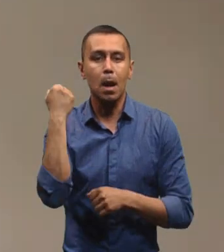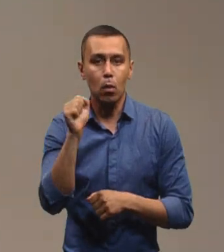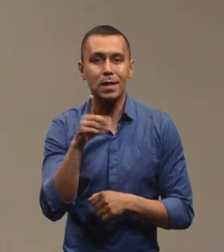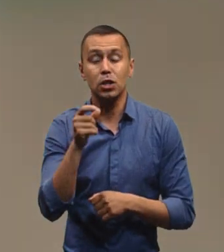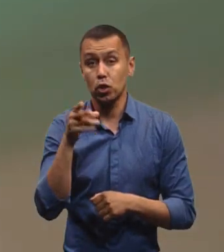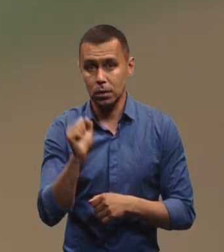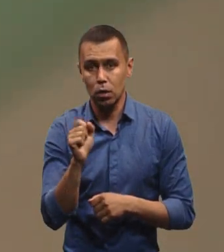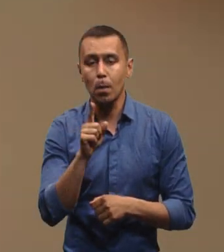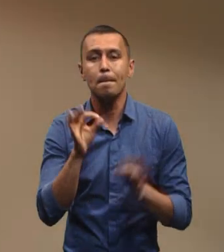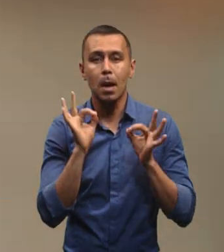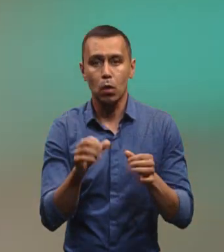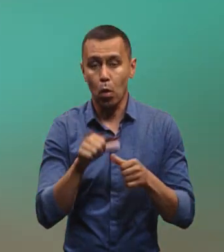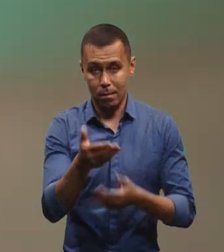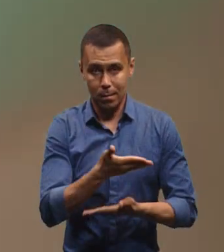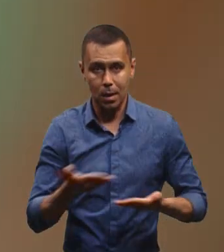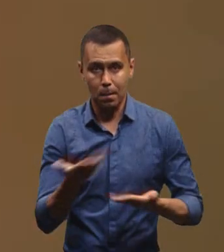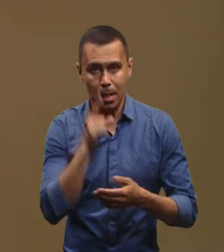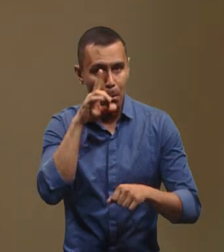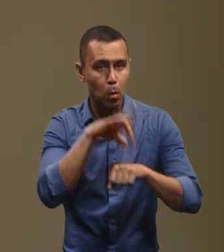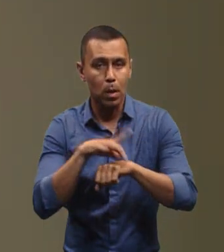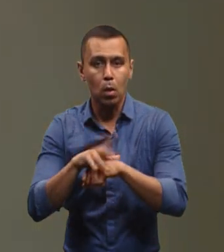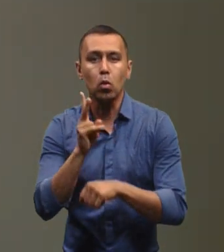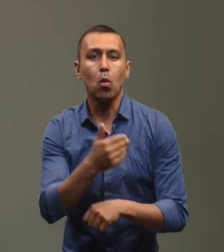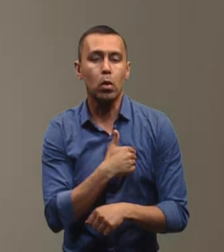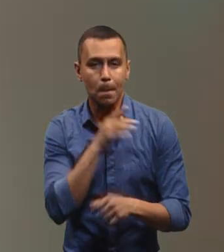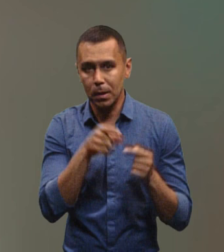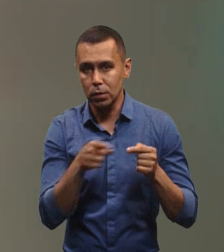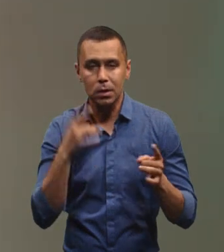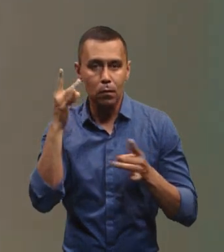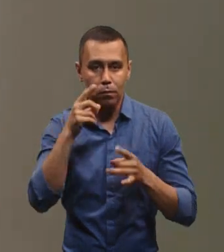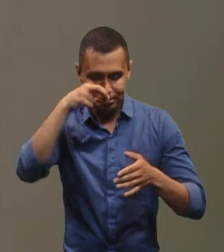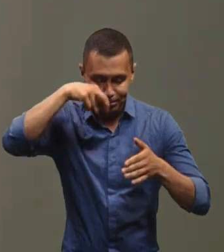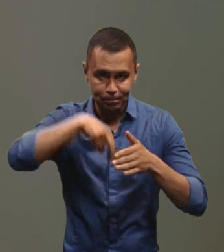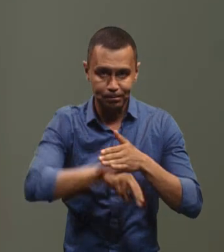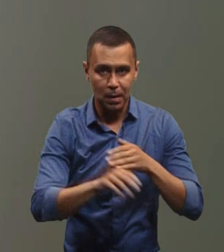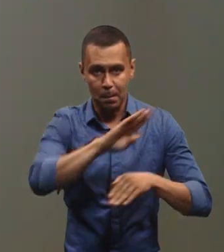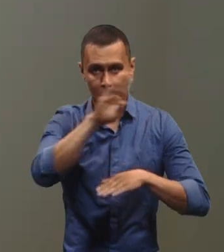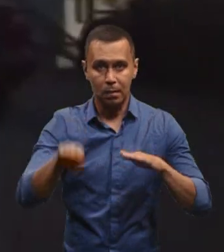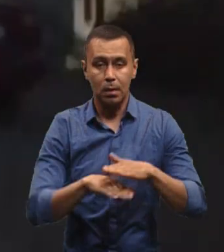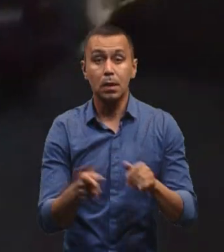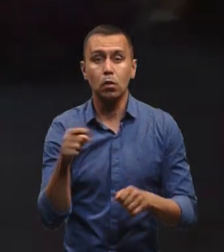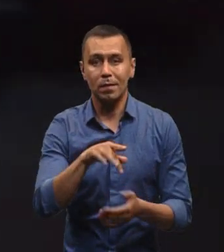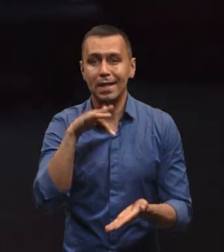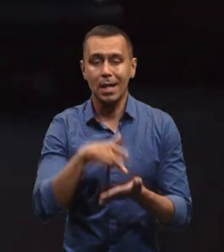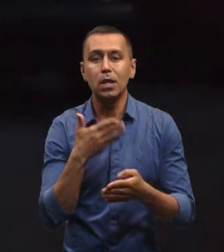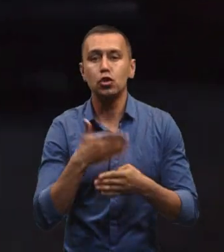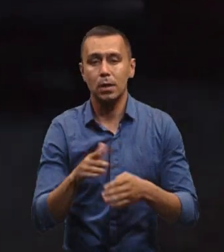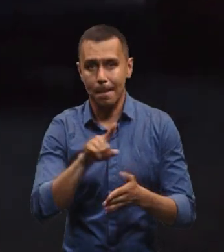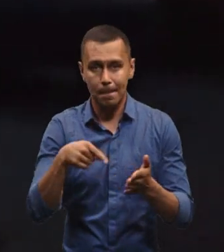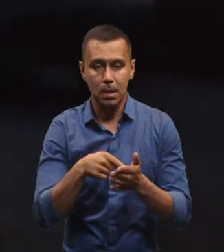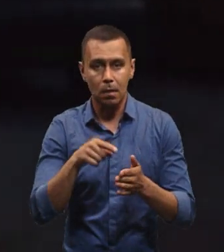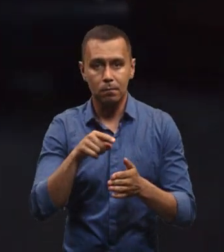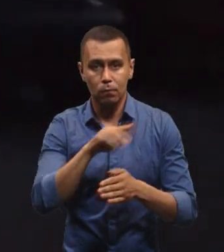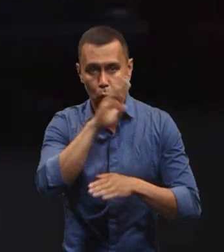і Зарічанській. Щоправда, окрім нас, ми не помітили охочих під час тривоги спуститись у підвали. Натомість у центральній частині міста в